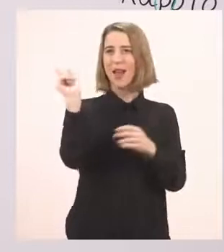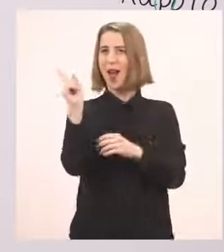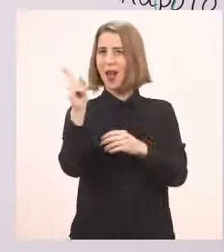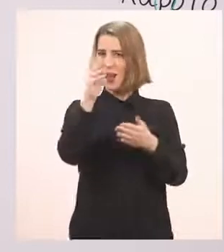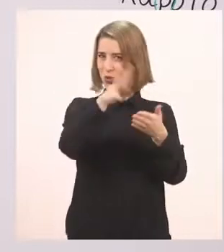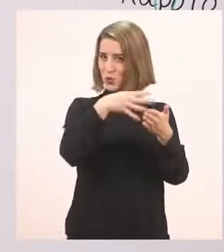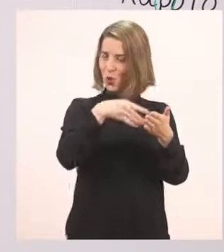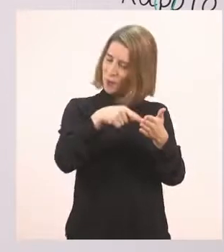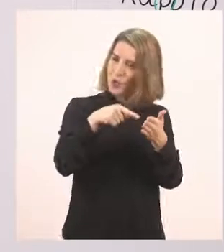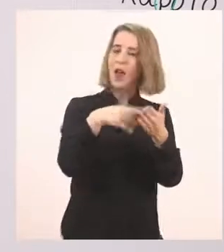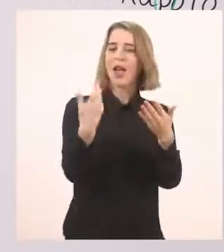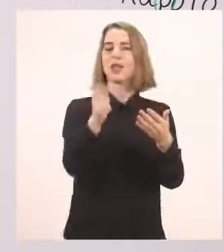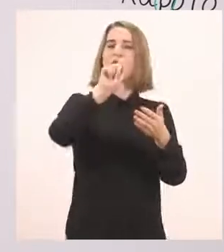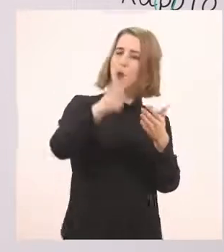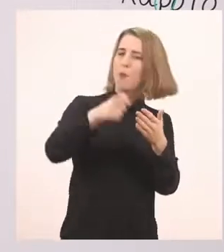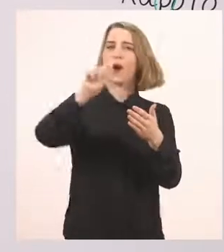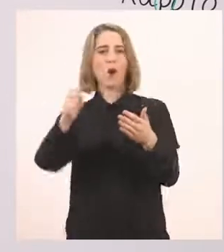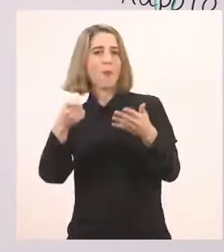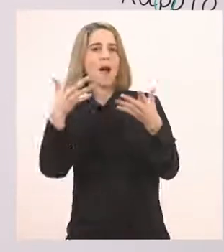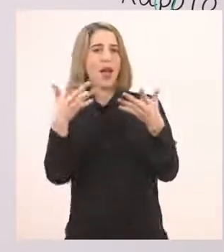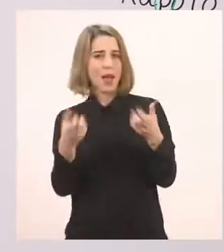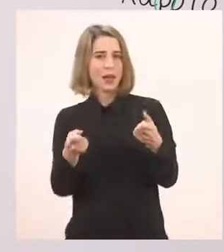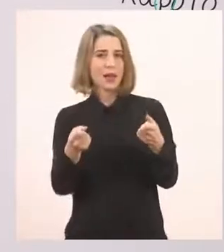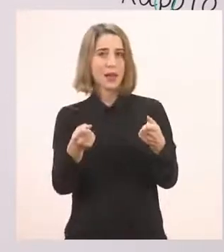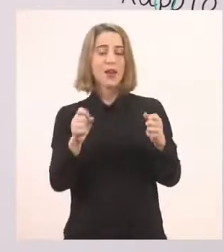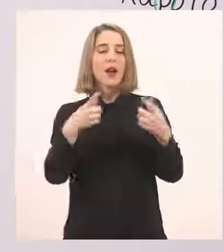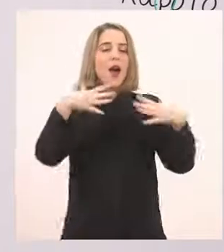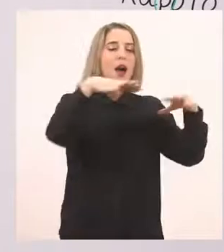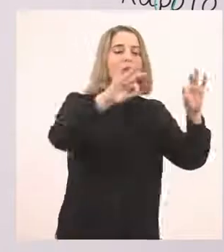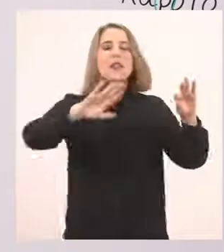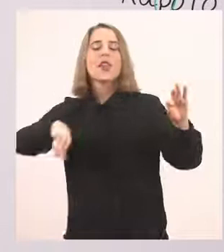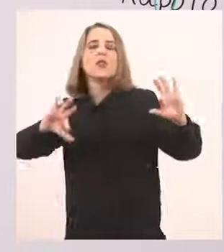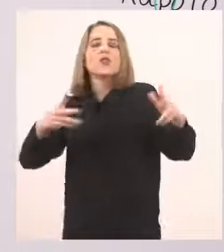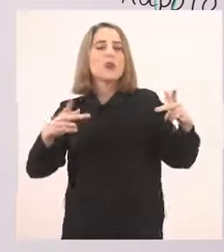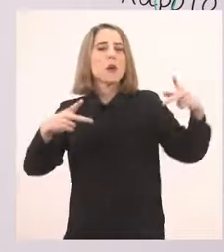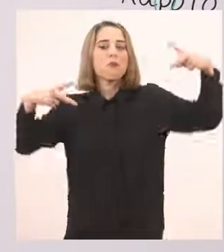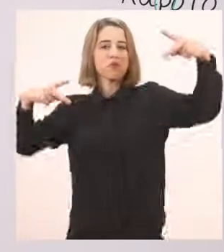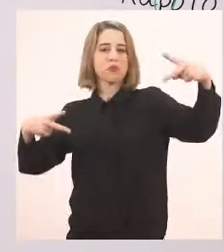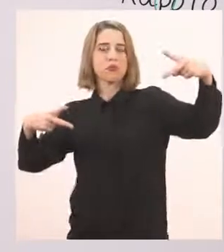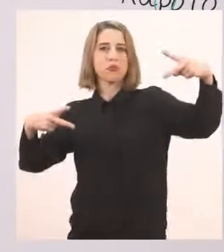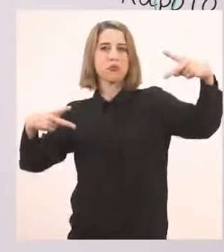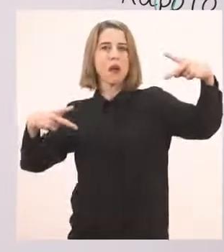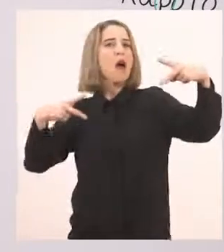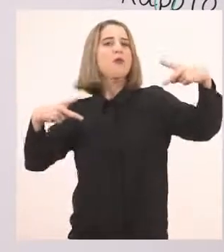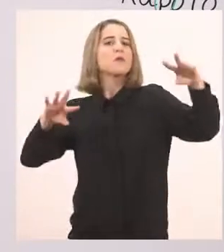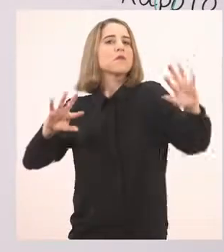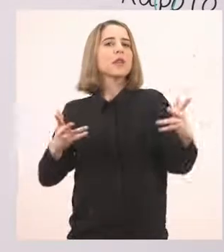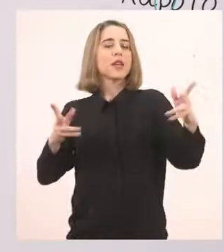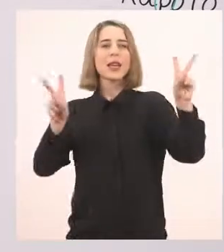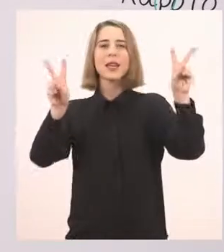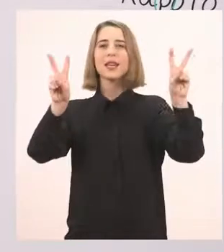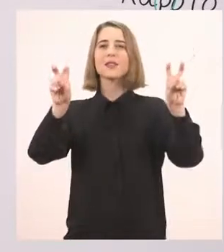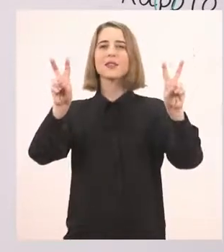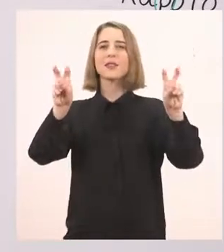μικρή ανασούλα. Και εδώ τα δύο αυτά σημαδάκια. Είναι τα εισαγωγικά